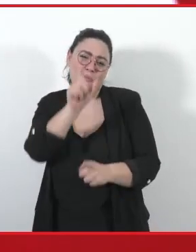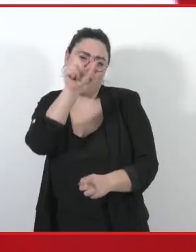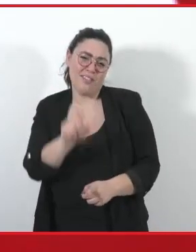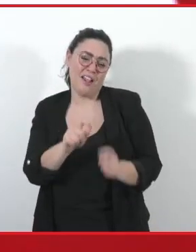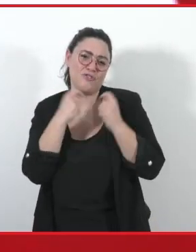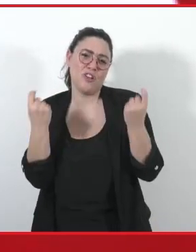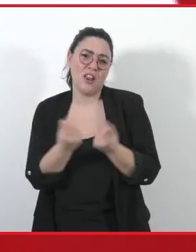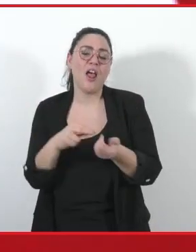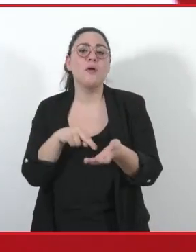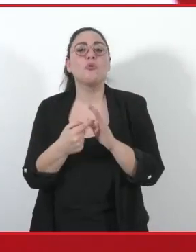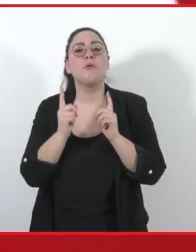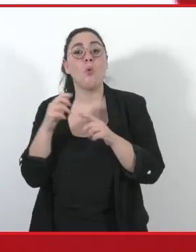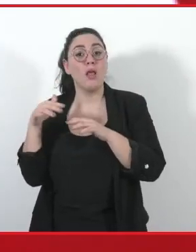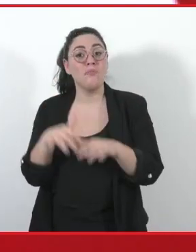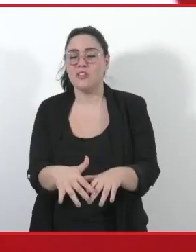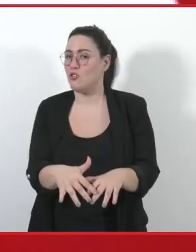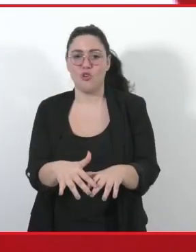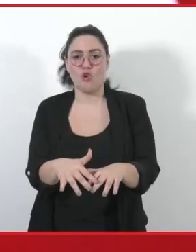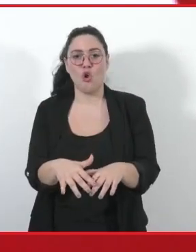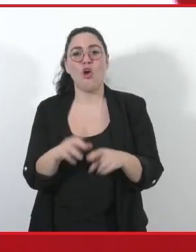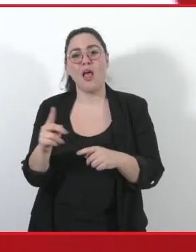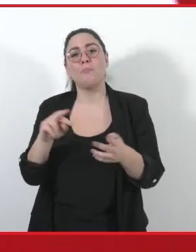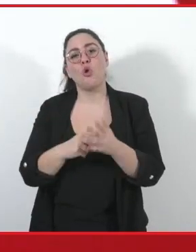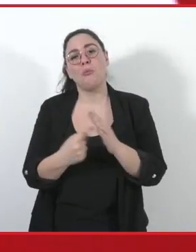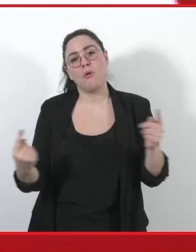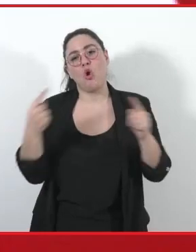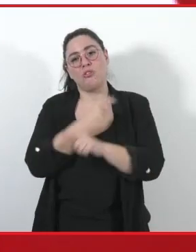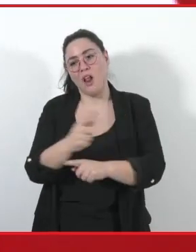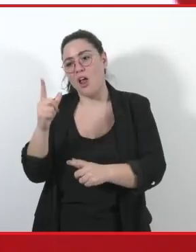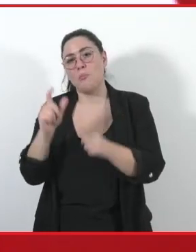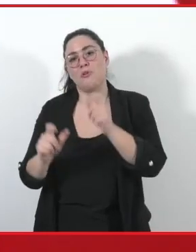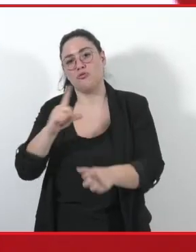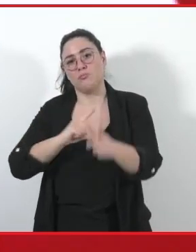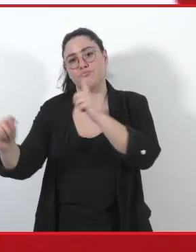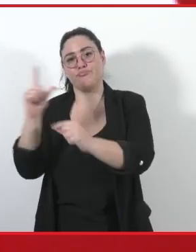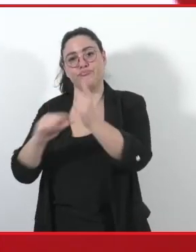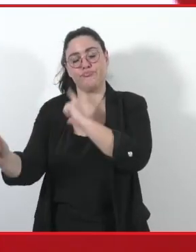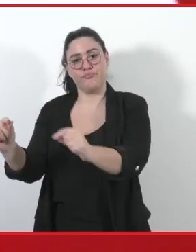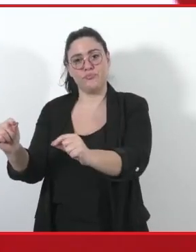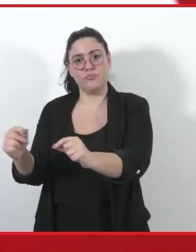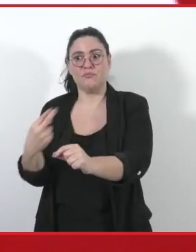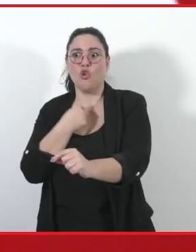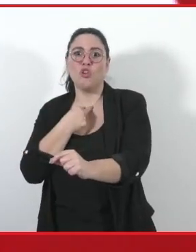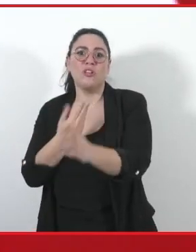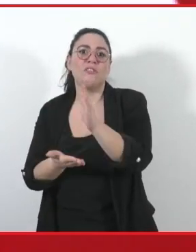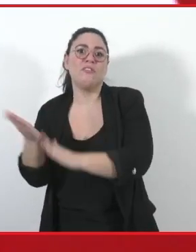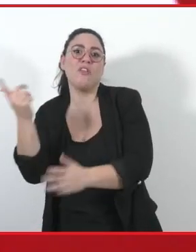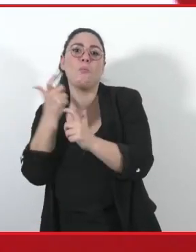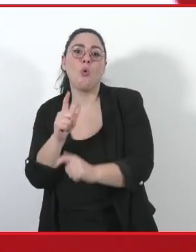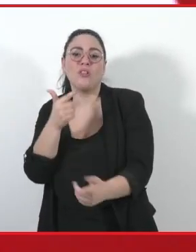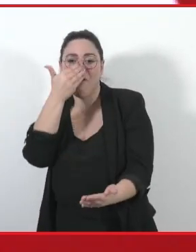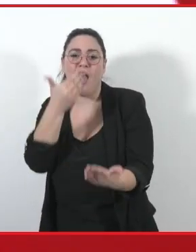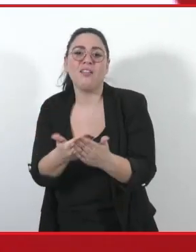non è l'immigrazione, ma l'emigrazione delle persone che sono costrette ad andarsene perché non trovano adeguate